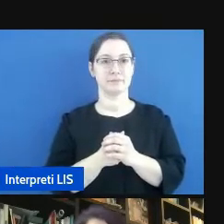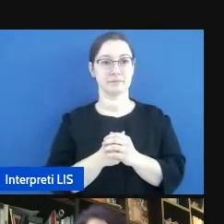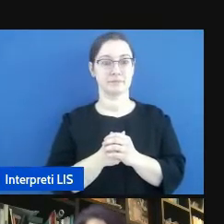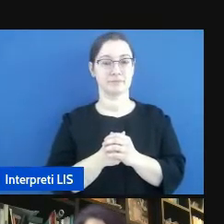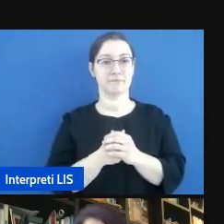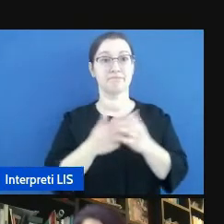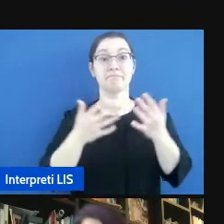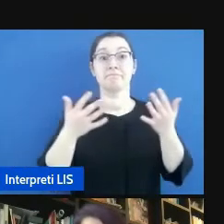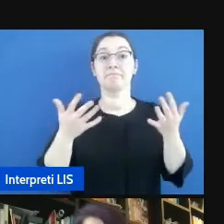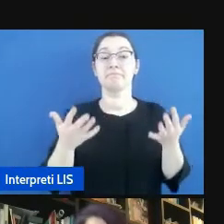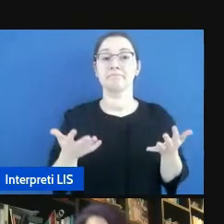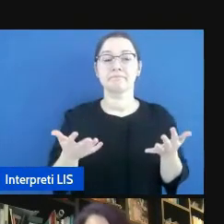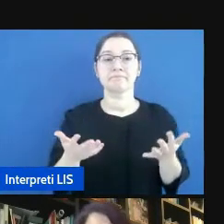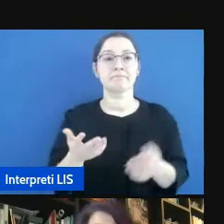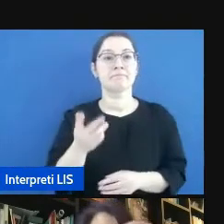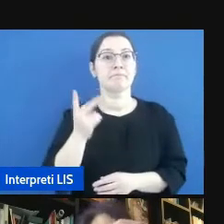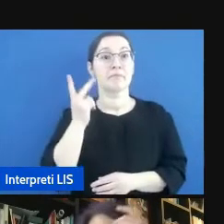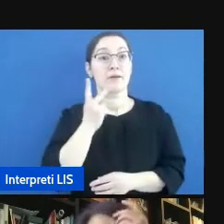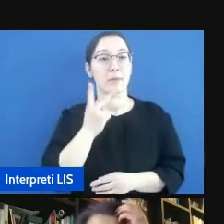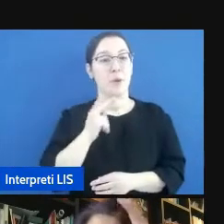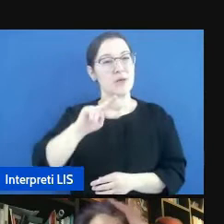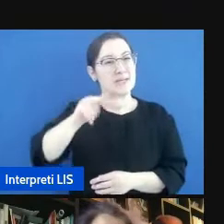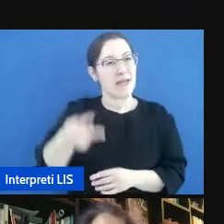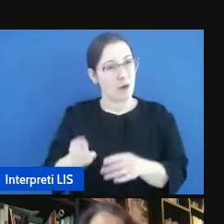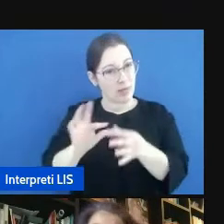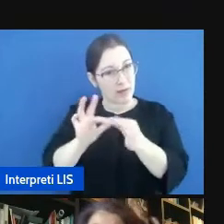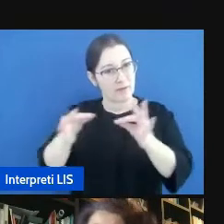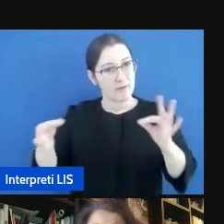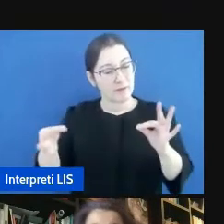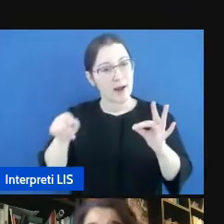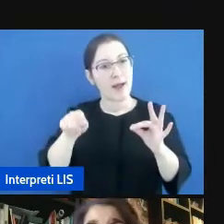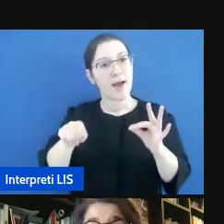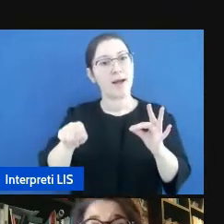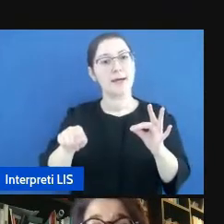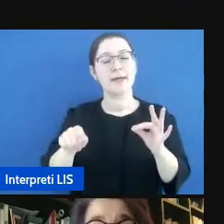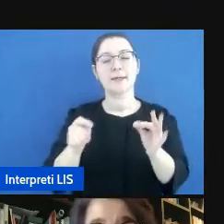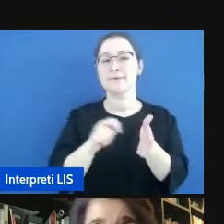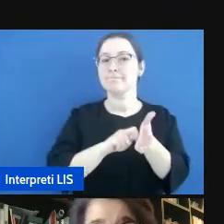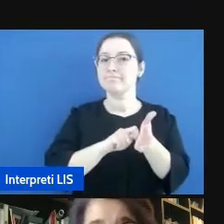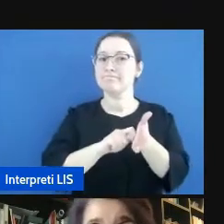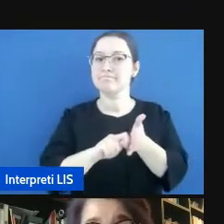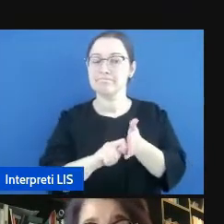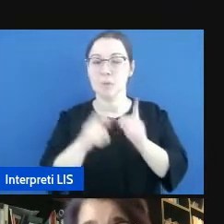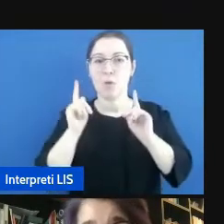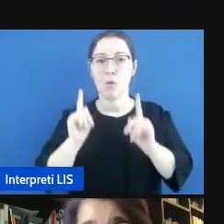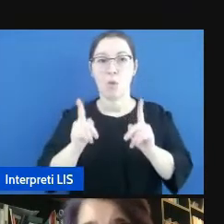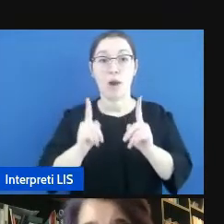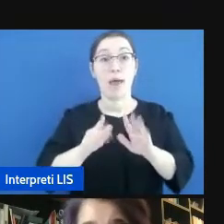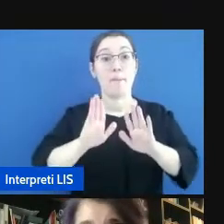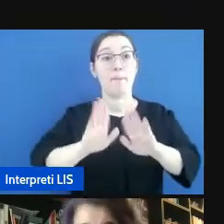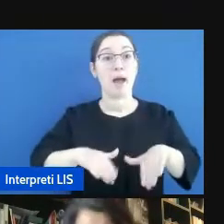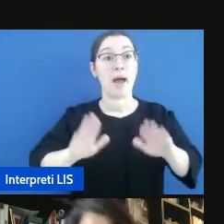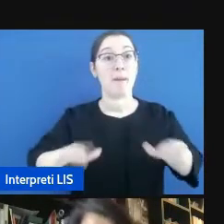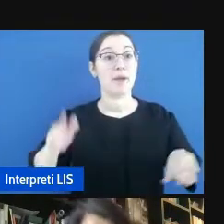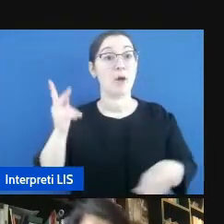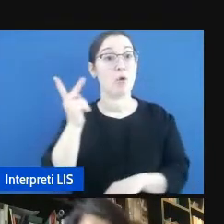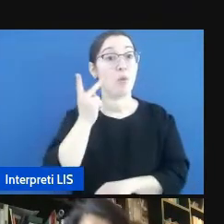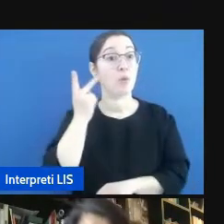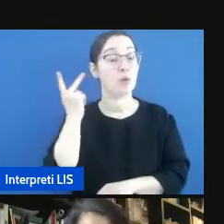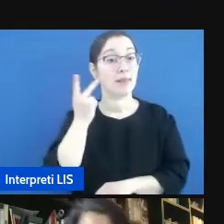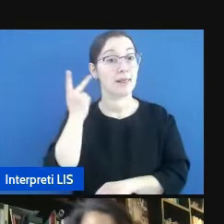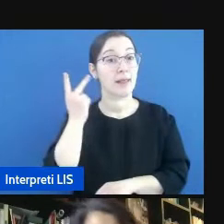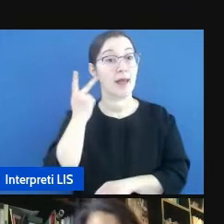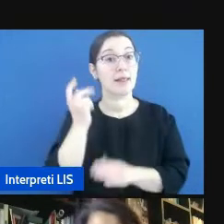Considerando soprattutto la seconda tipologia, seconda frase, è importante sottolineare che per i bambini udenti è molto